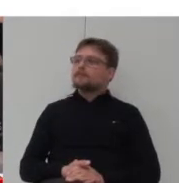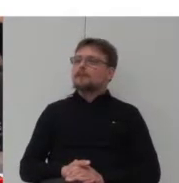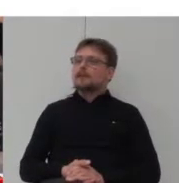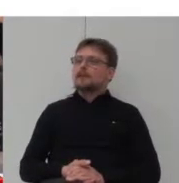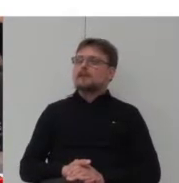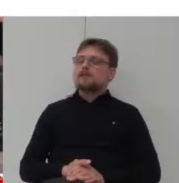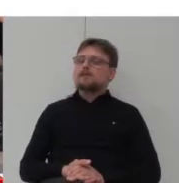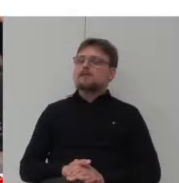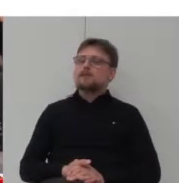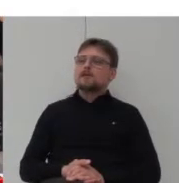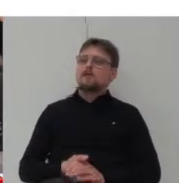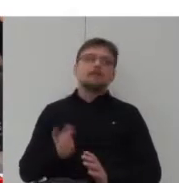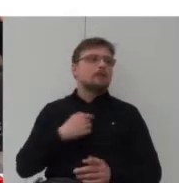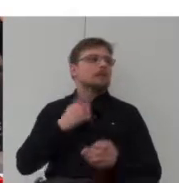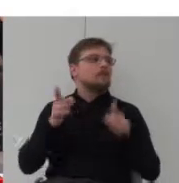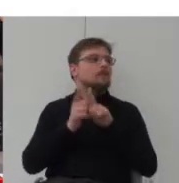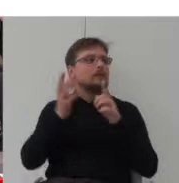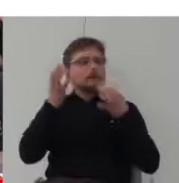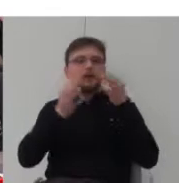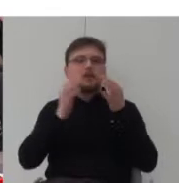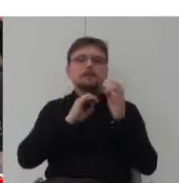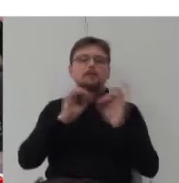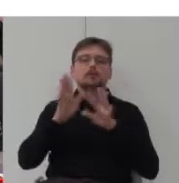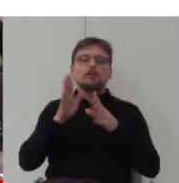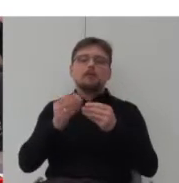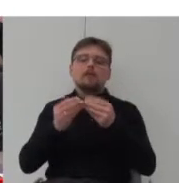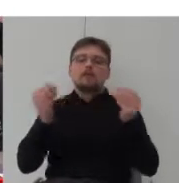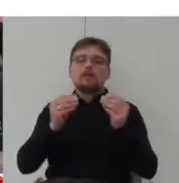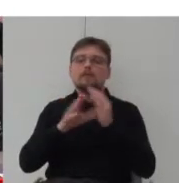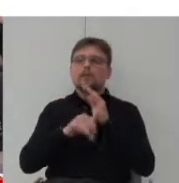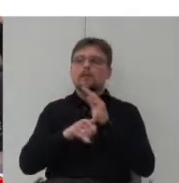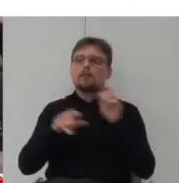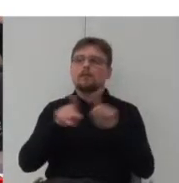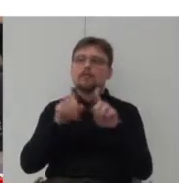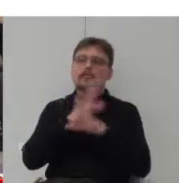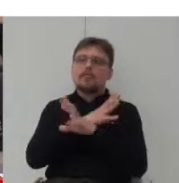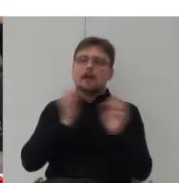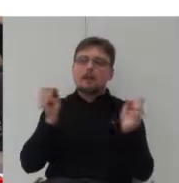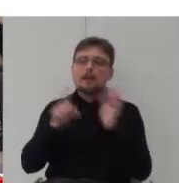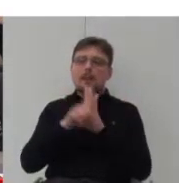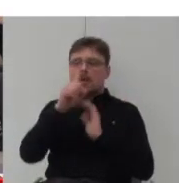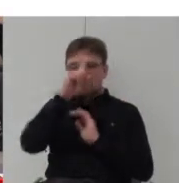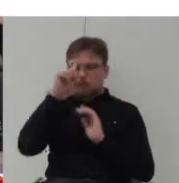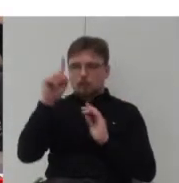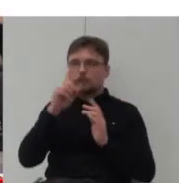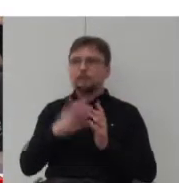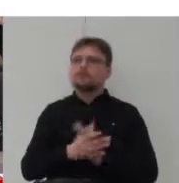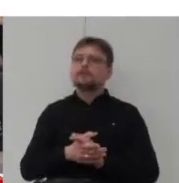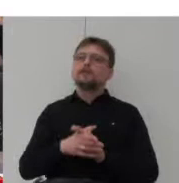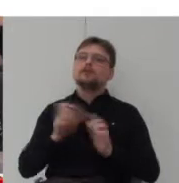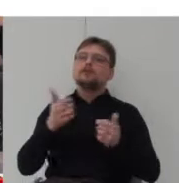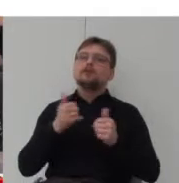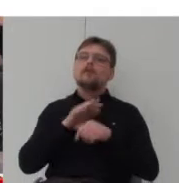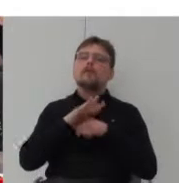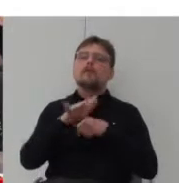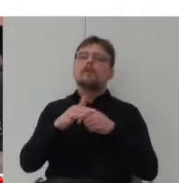nad sposobem kształtowania się miasta oraz dylematami, jakie towarzyszą jego mieszkańcom i które na ten proces mogą wpływać.